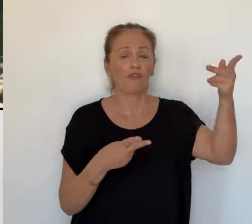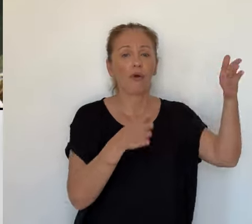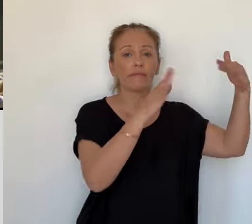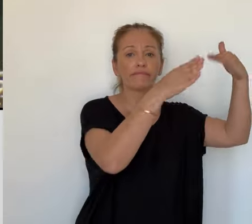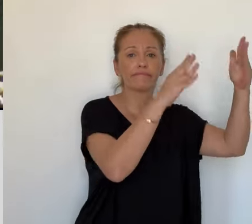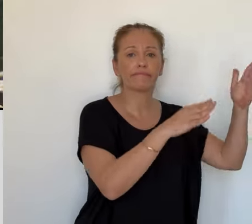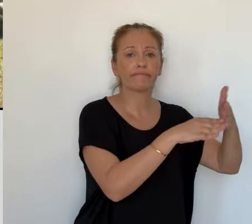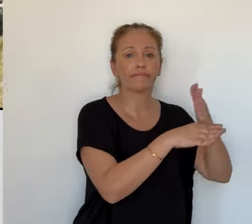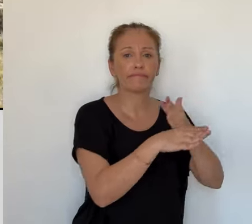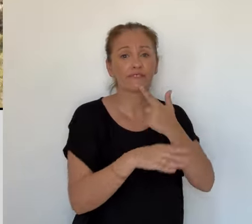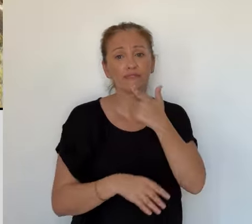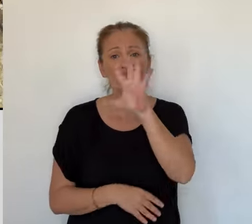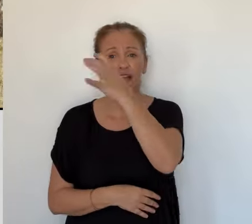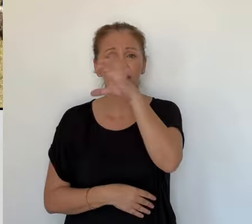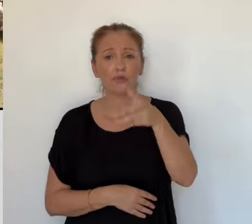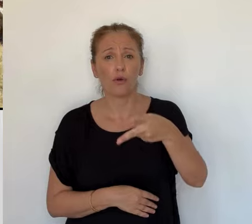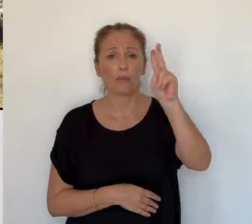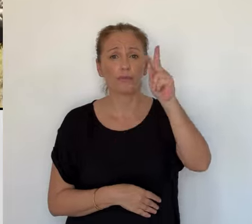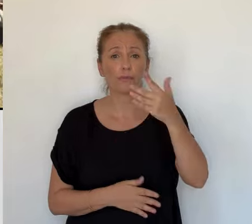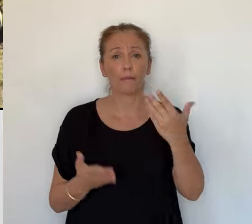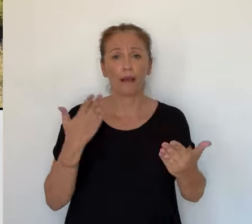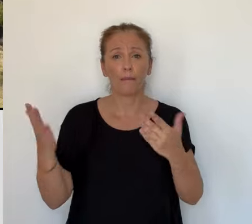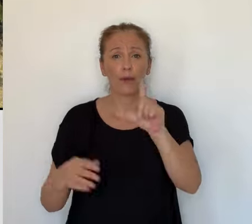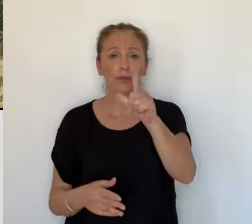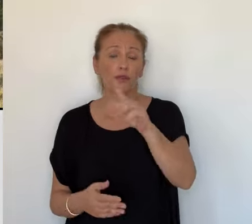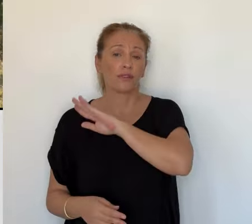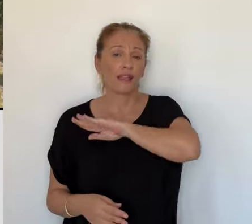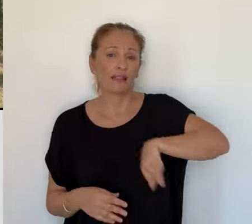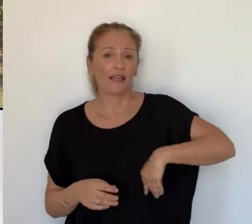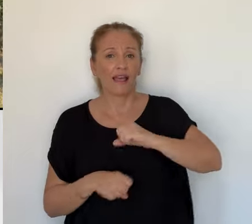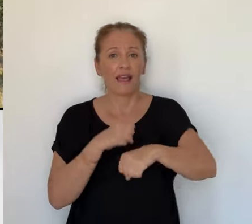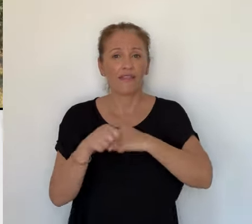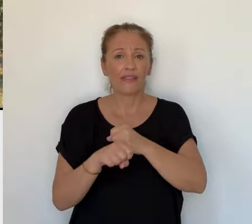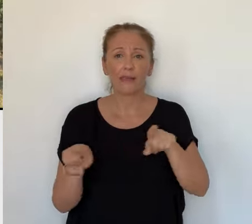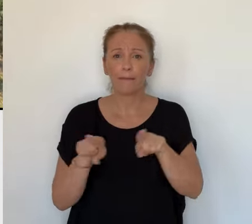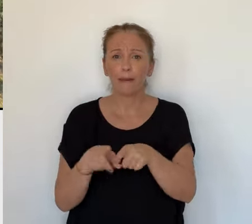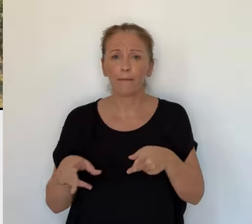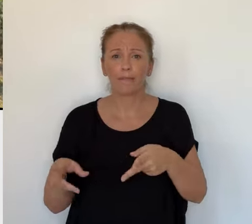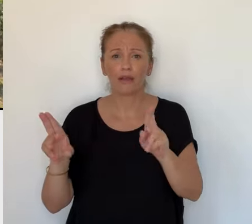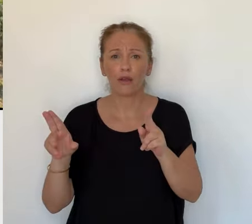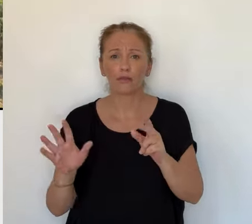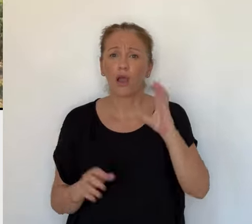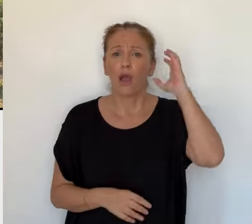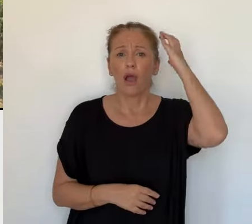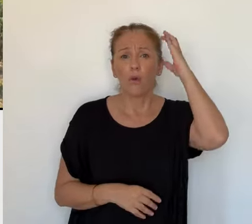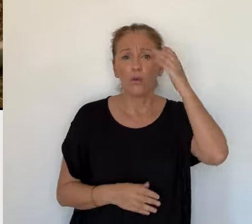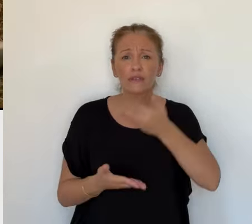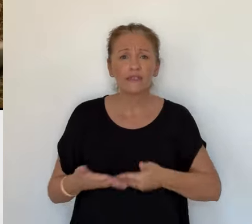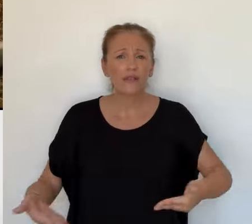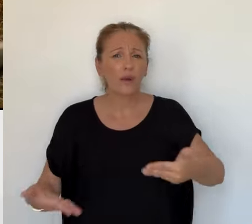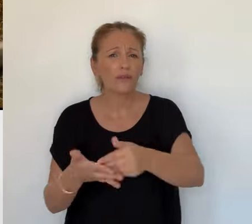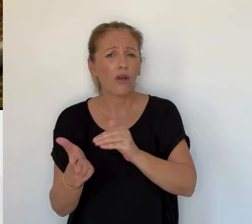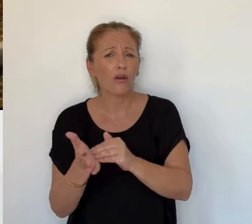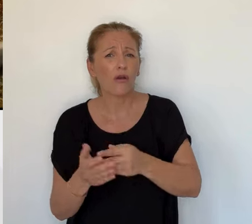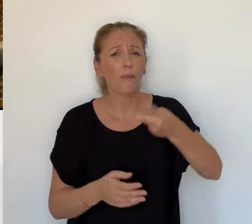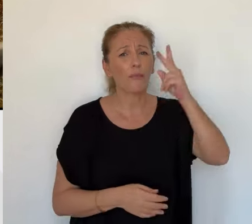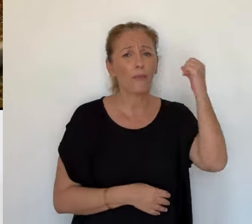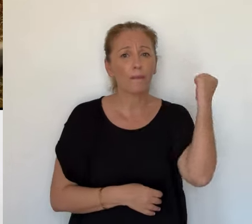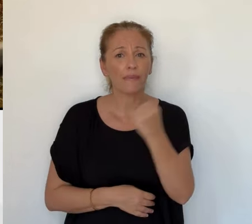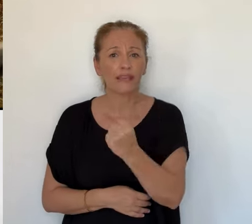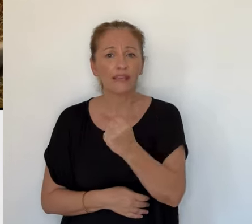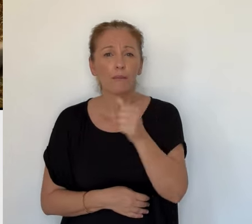août de cette année, les écarisseurs ont collecté 915 animaux, soit 600 de plus que les mois d'août 2022 et 2023.